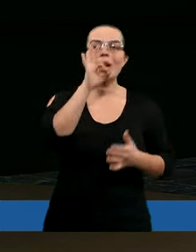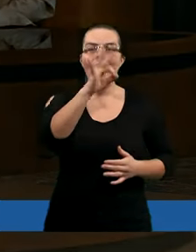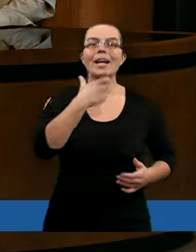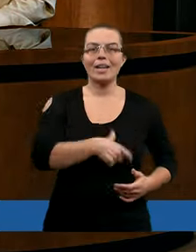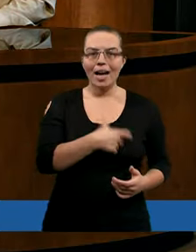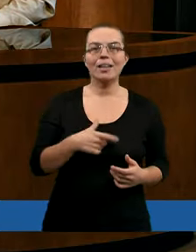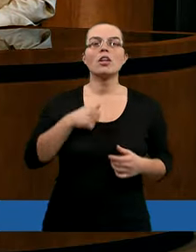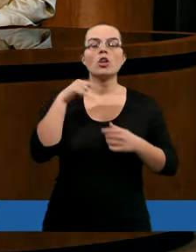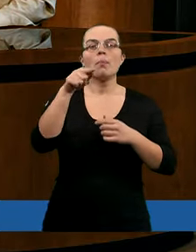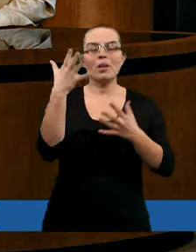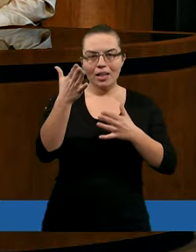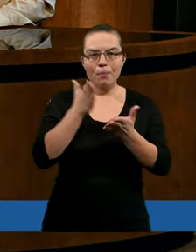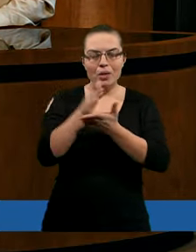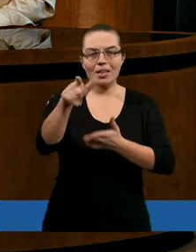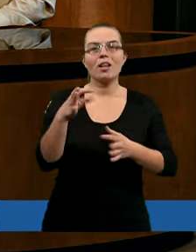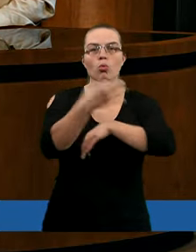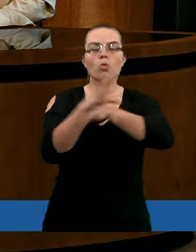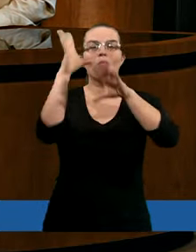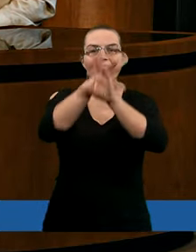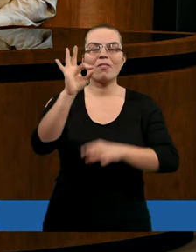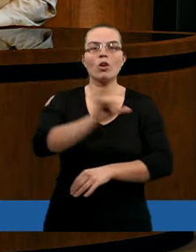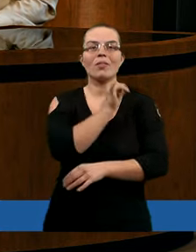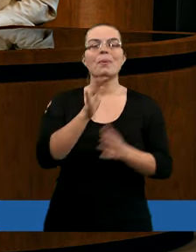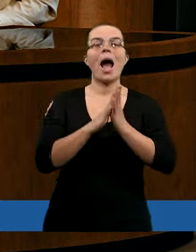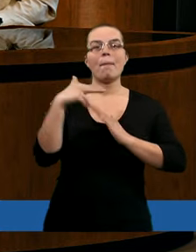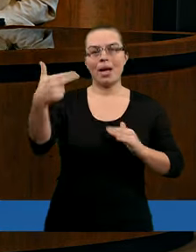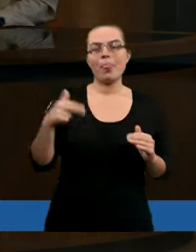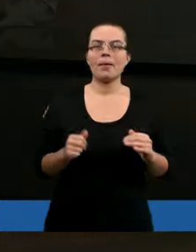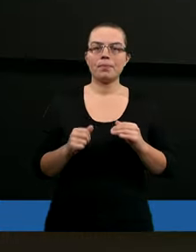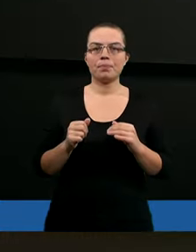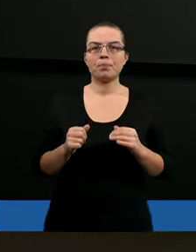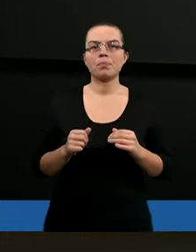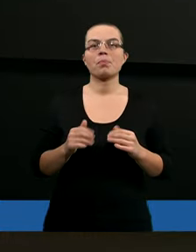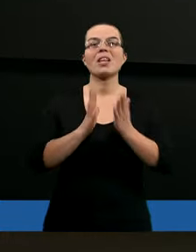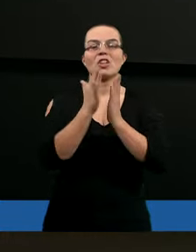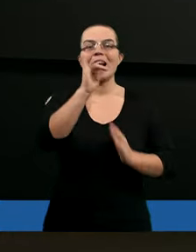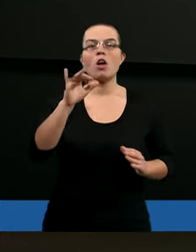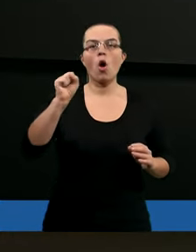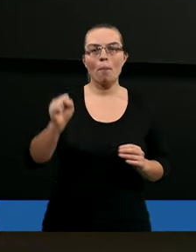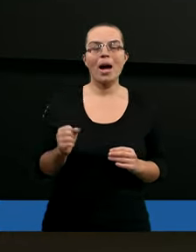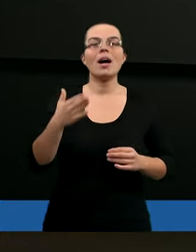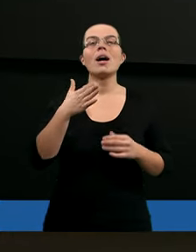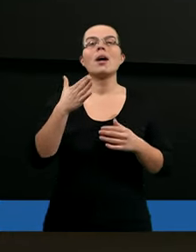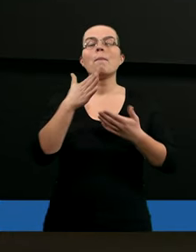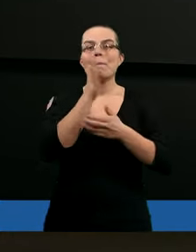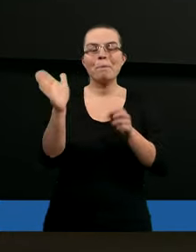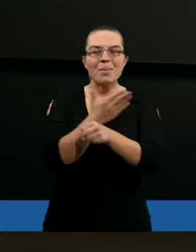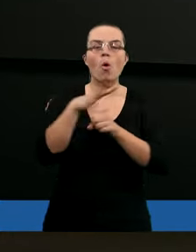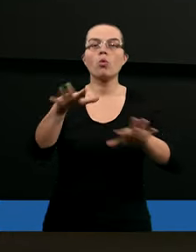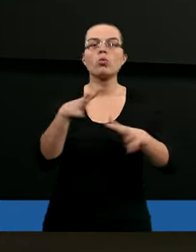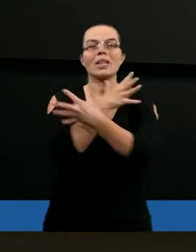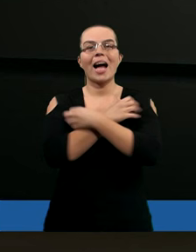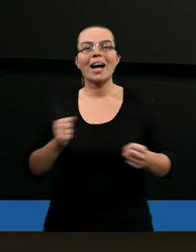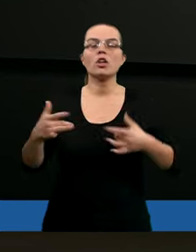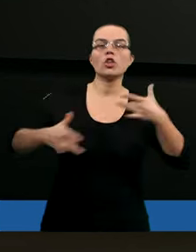Chcemy przez to studium uwielbić Twoje imię. Amen. Amen. Księga Joba, mimo wielu tragedii i